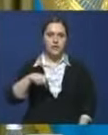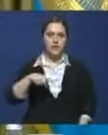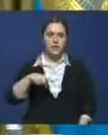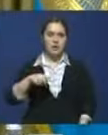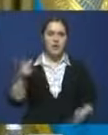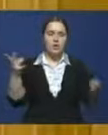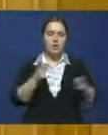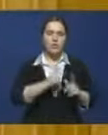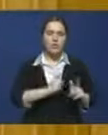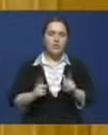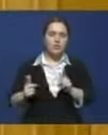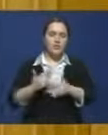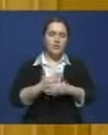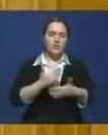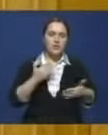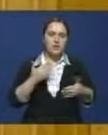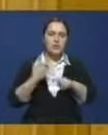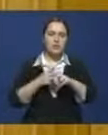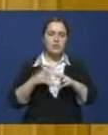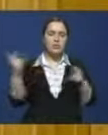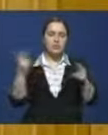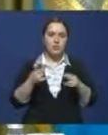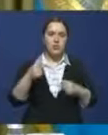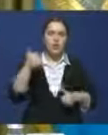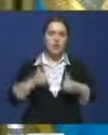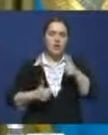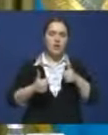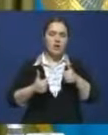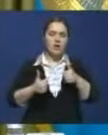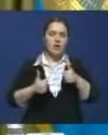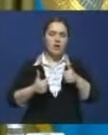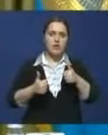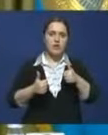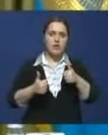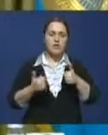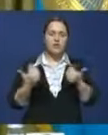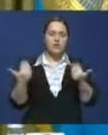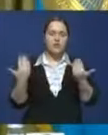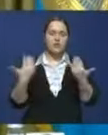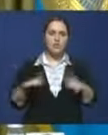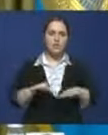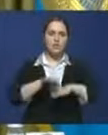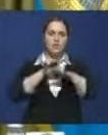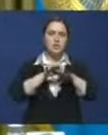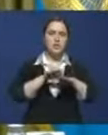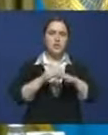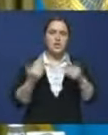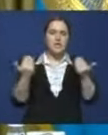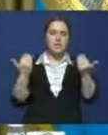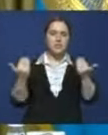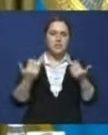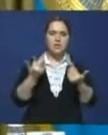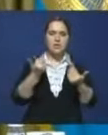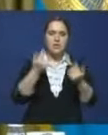надо готовиться к бизнесменам нашей конкуренции. Соответственно, она уже идет сейчас. И теперь вот последнее